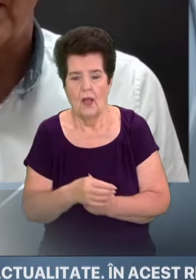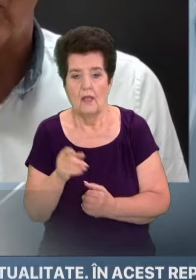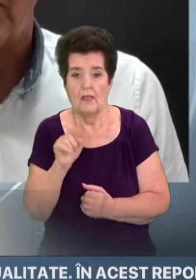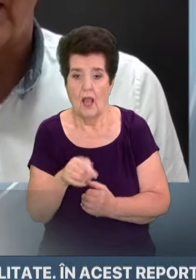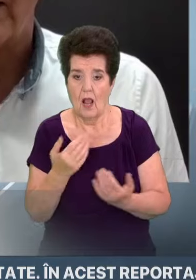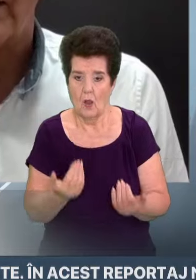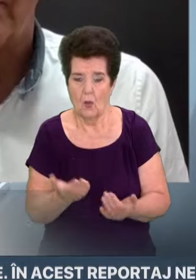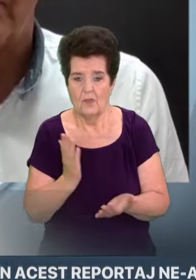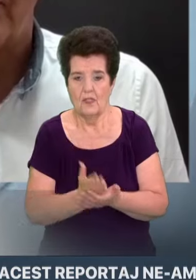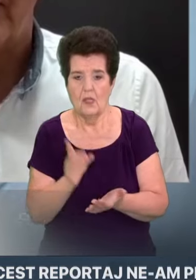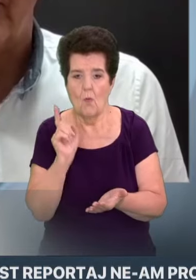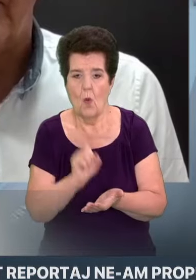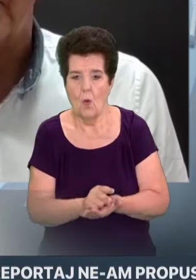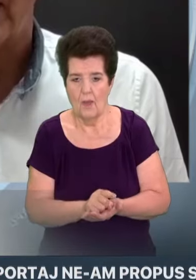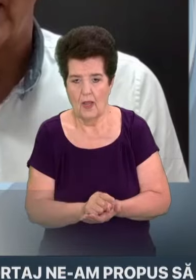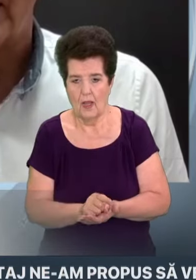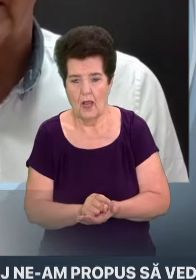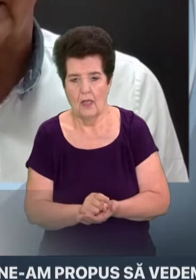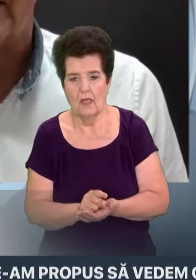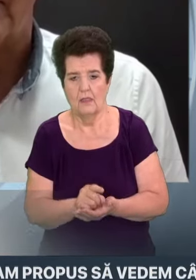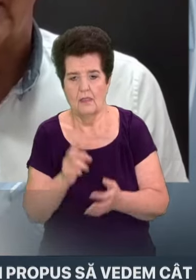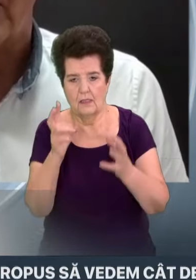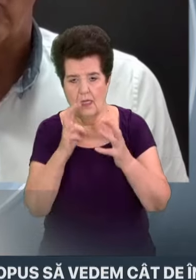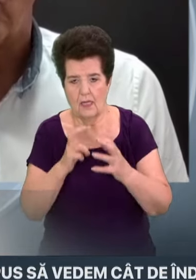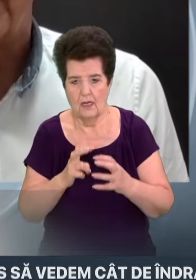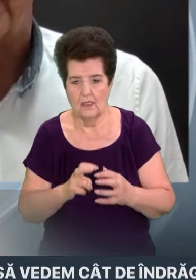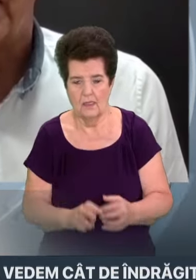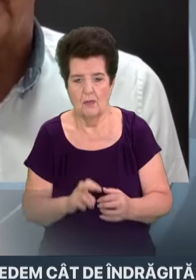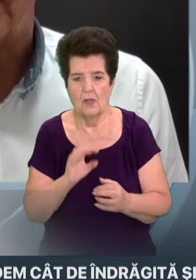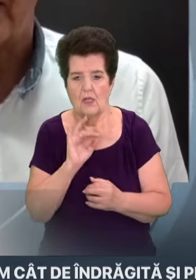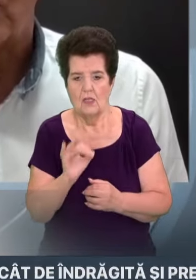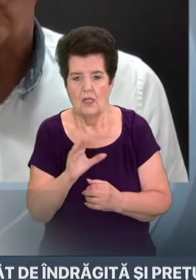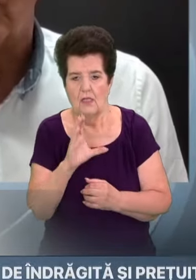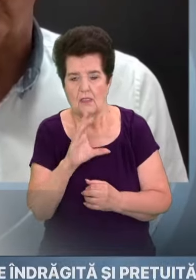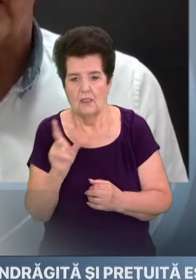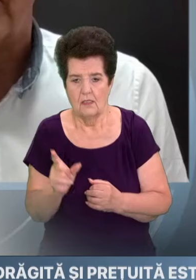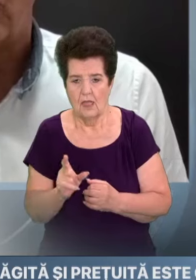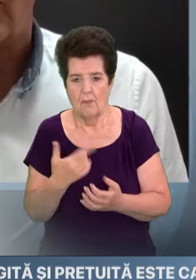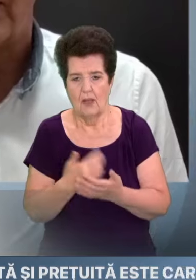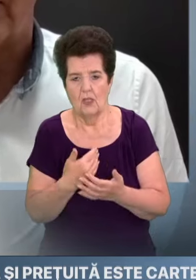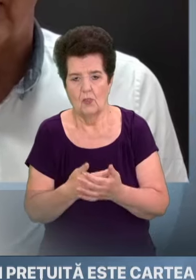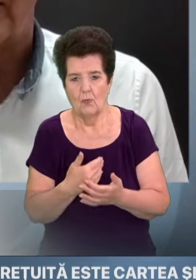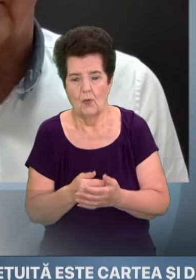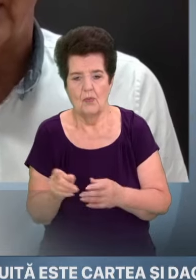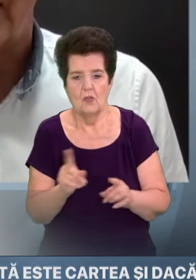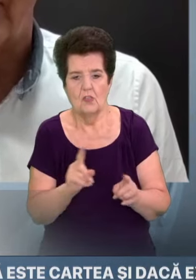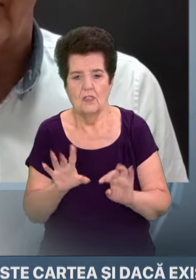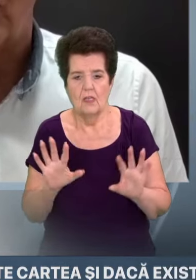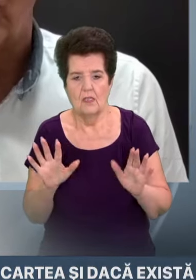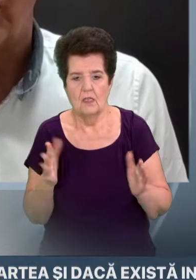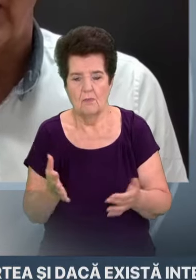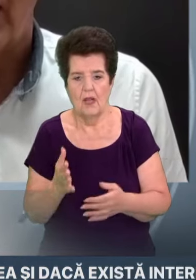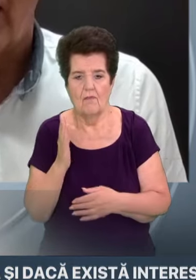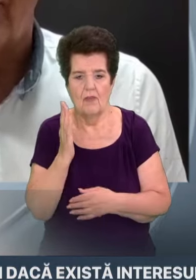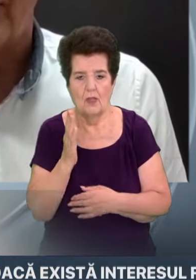acum, suntem obligați să privim, să analizăm și să presupunem ce se va întâmpla în